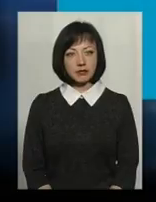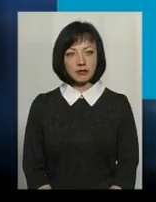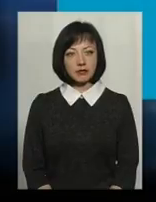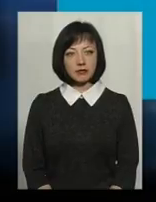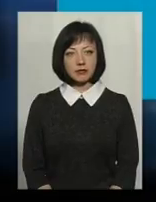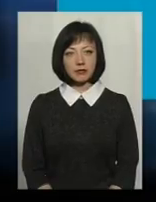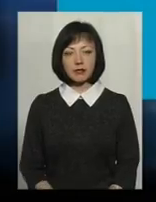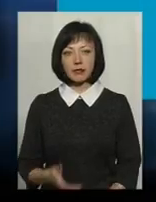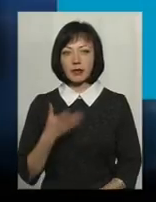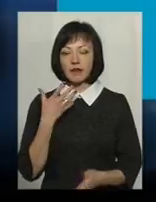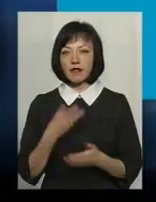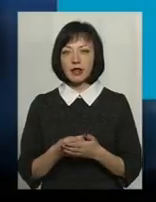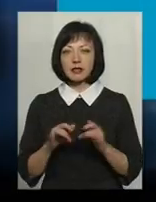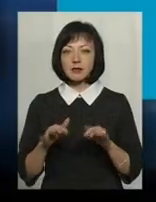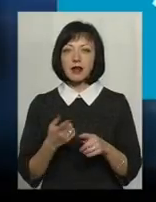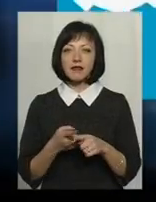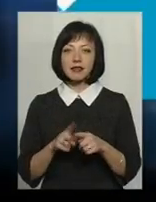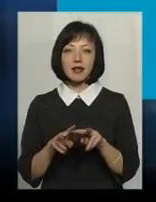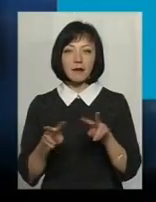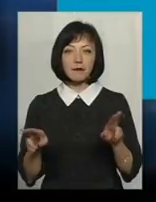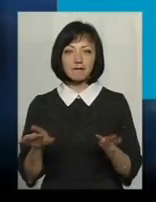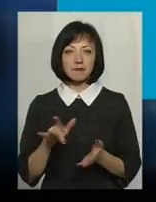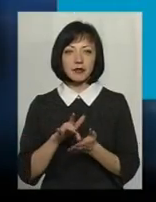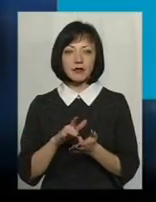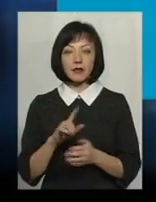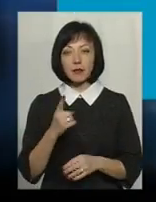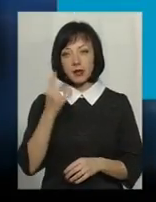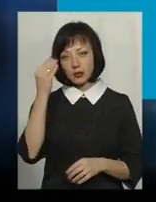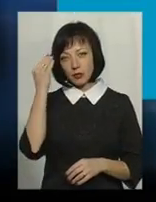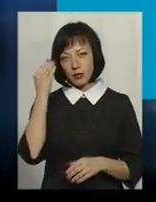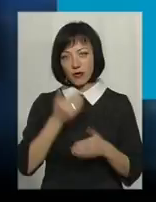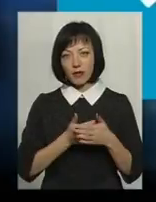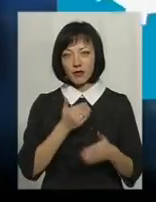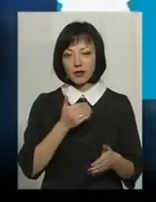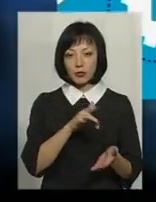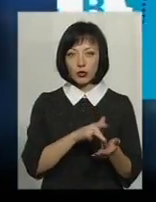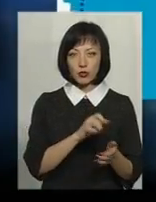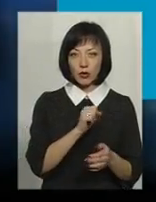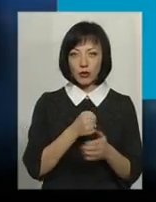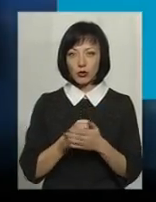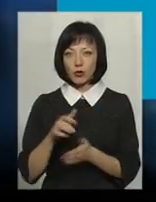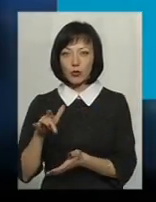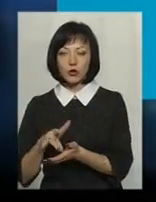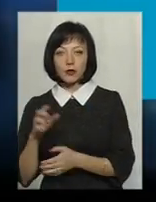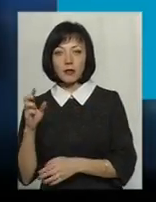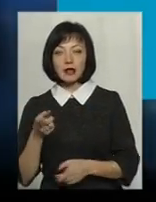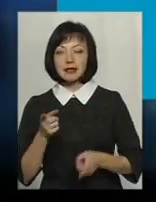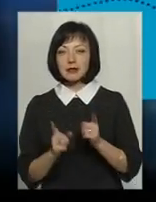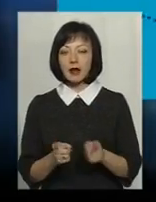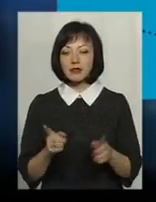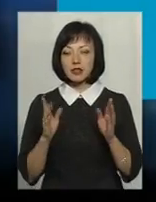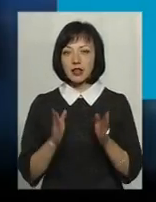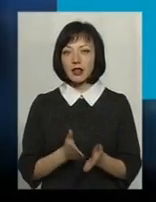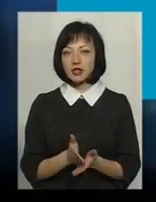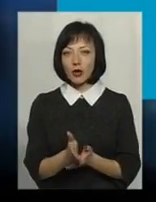Власна справа – це мандрівка. На перший погляд від пункту А до пункту Б. Та насправді на шляху